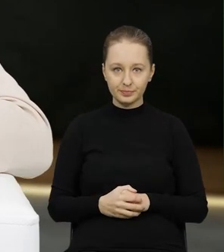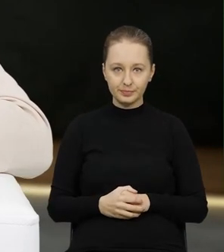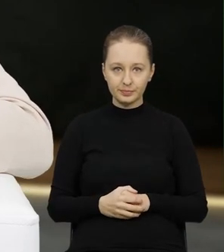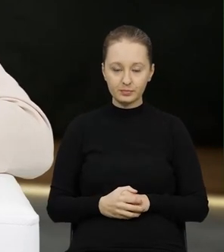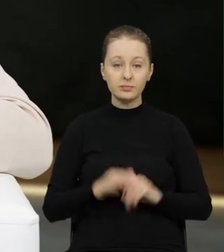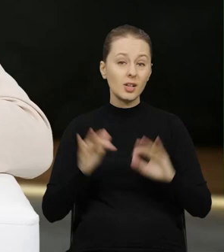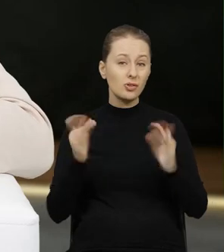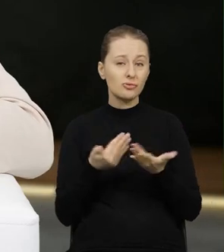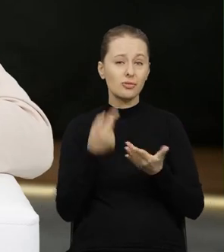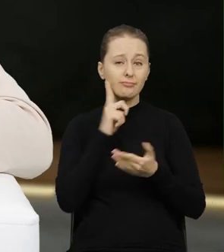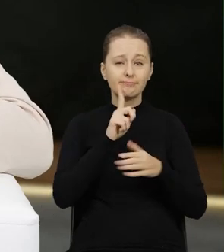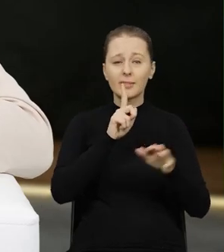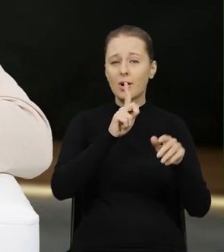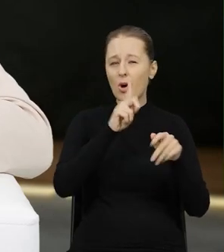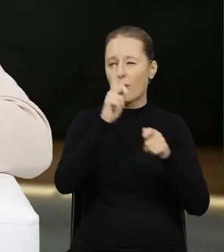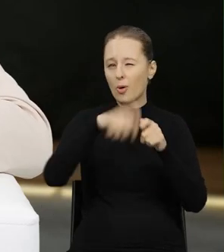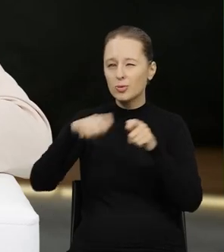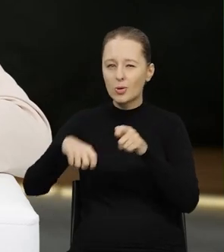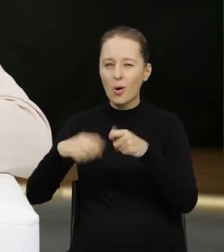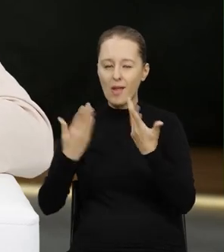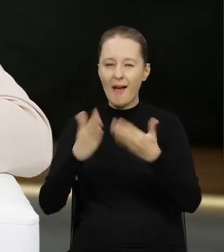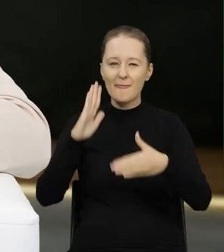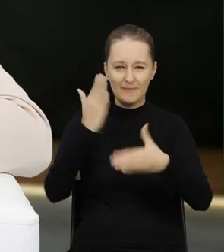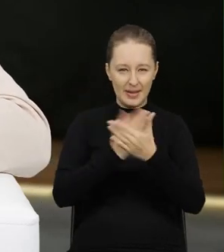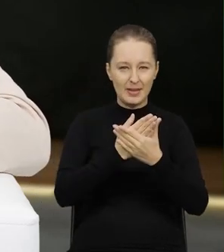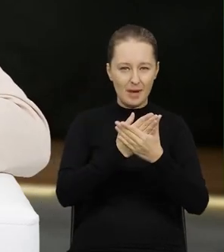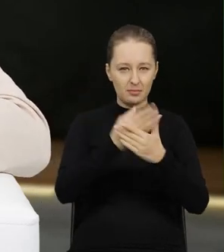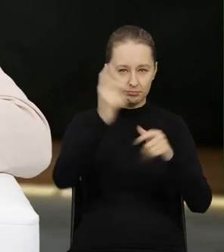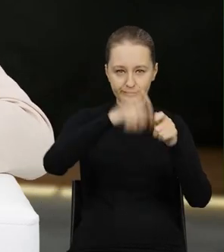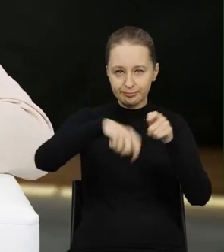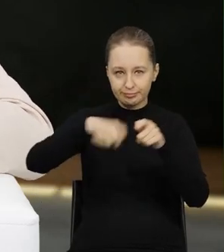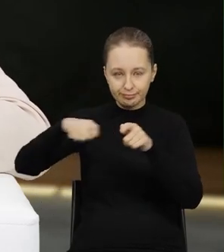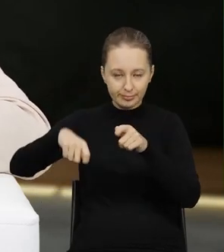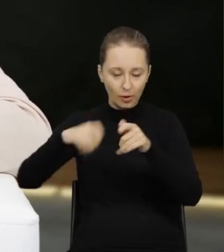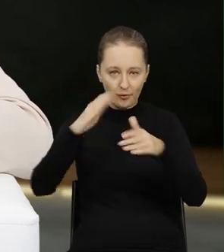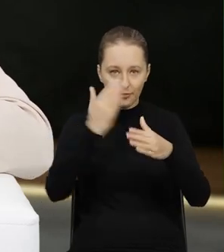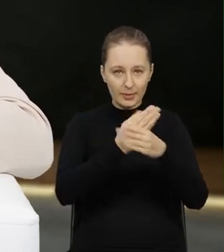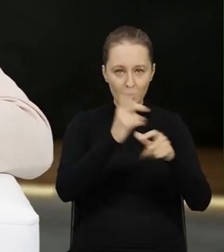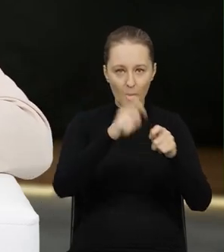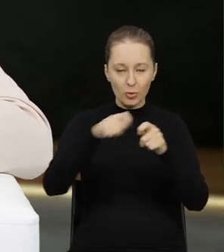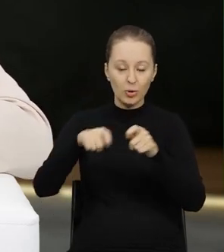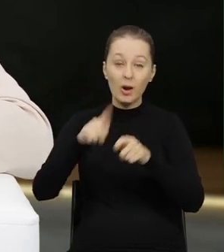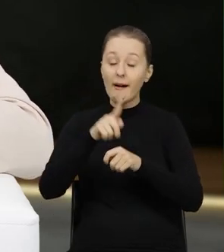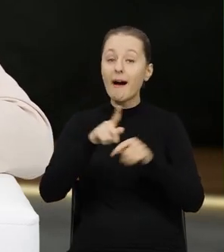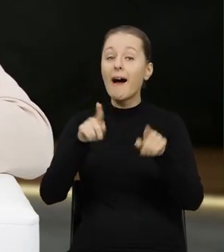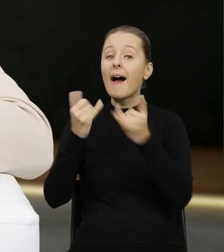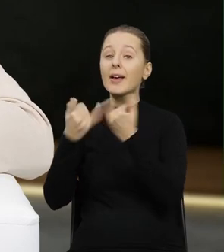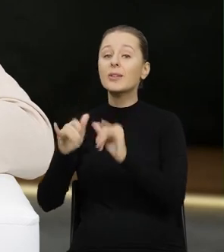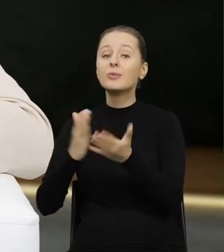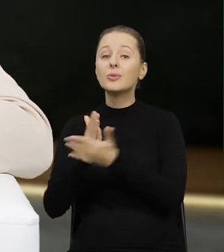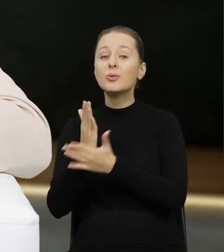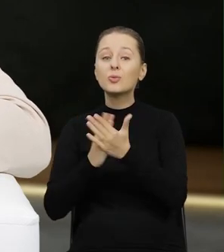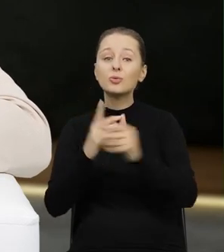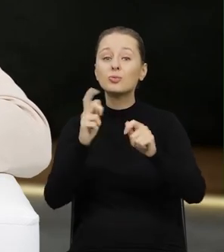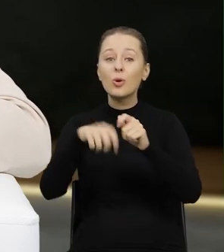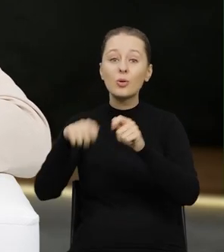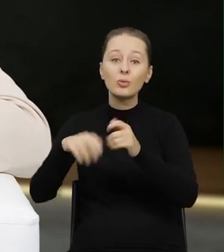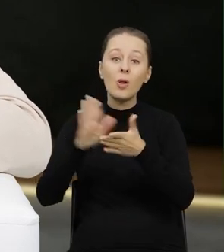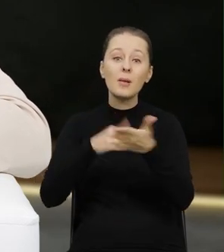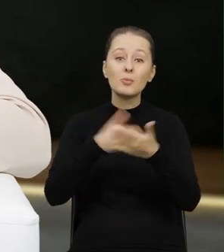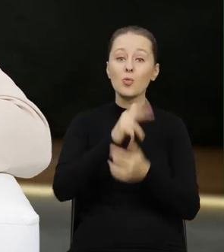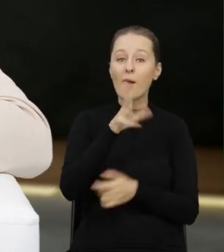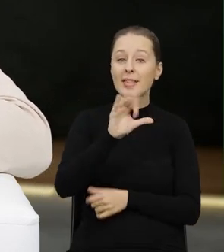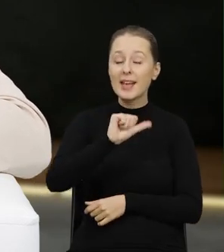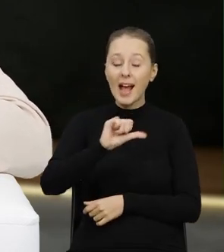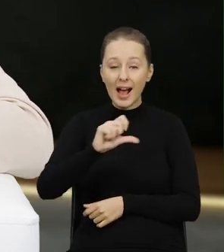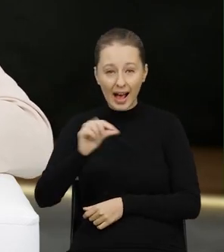Czyli takie kontrole raczej w firmach prowadzone. Natomiast inne służby kontrolne, takie jak